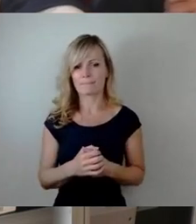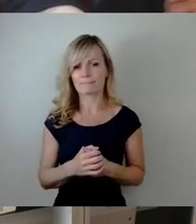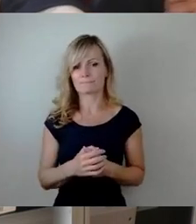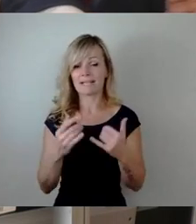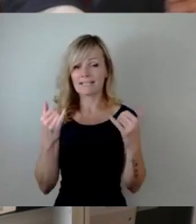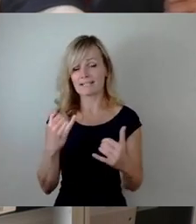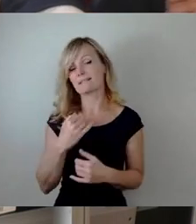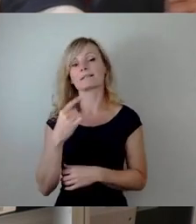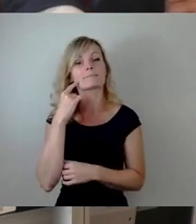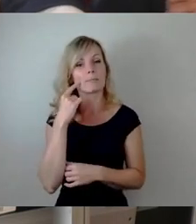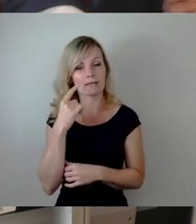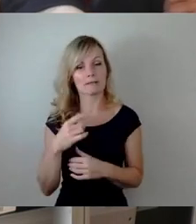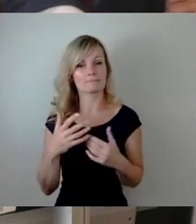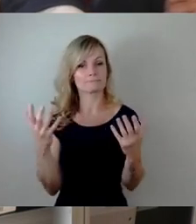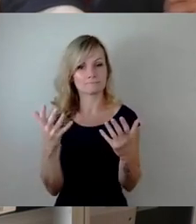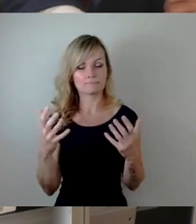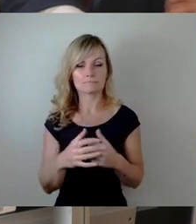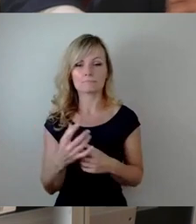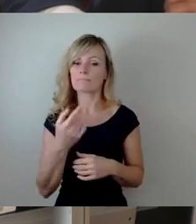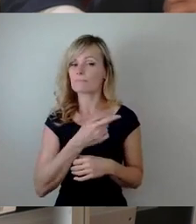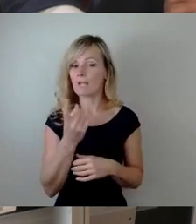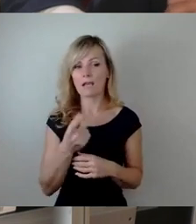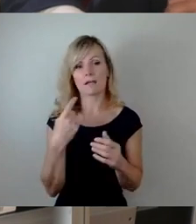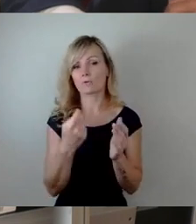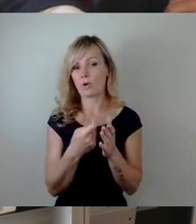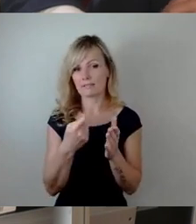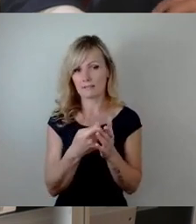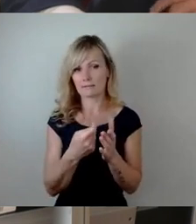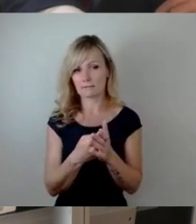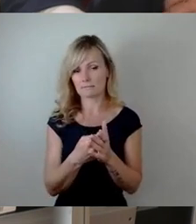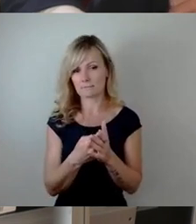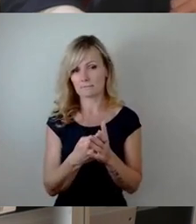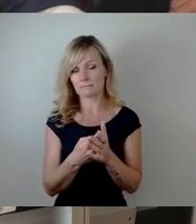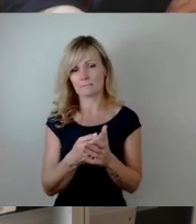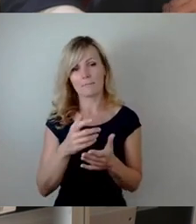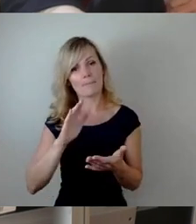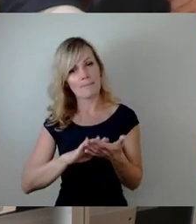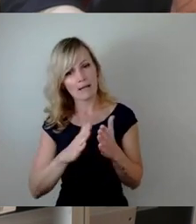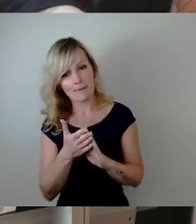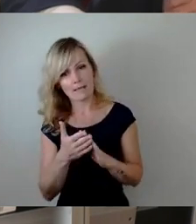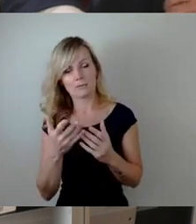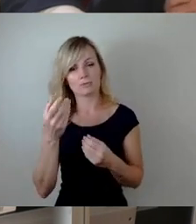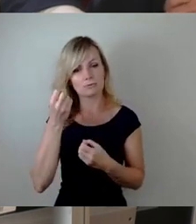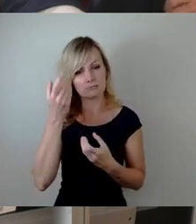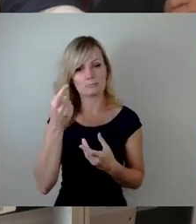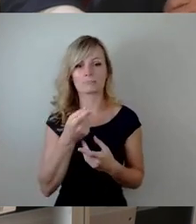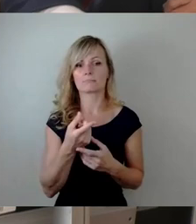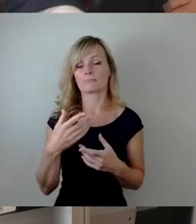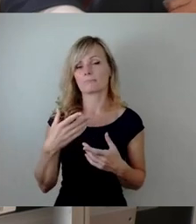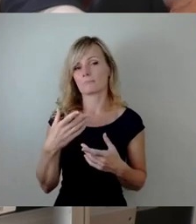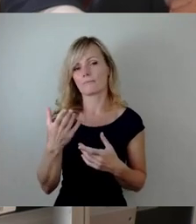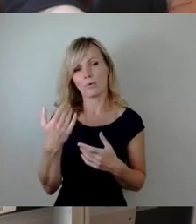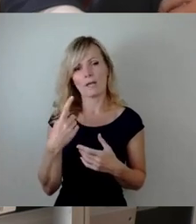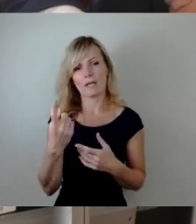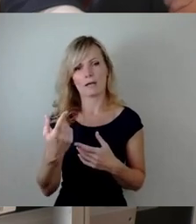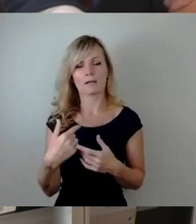werden wir alle anfallenden Kosten pragmatisch aus den freien, beziehungsweise gesperrten Mitteln